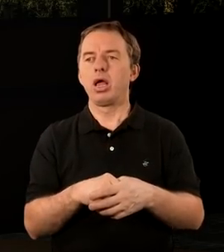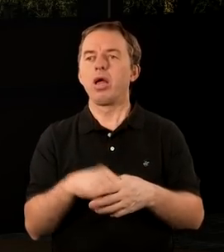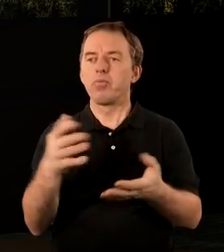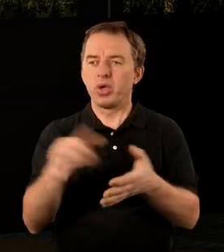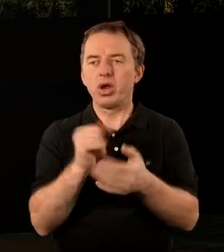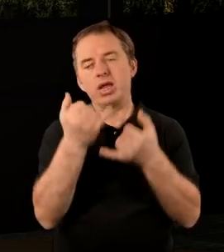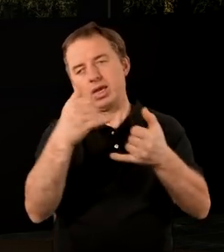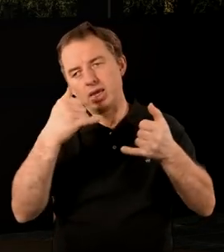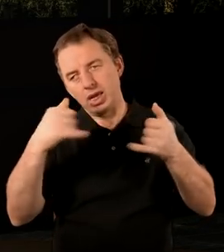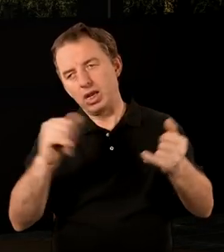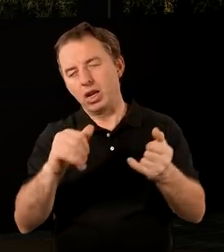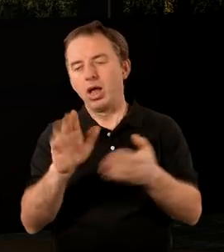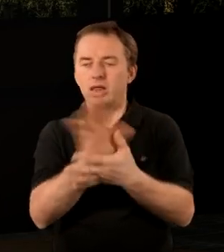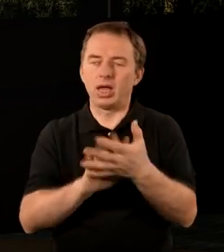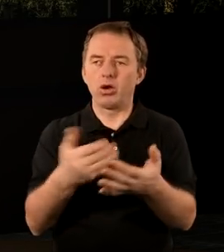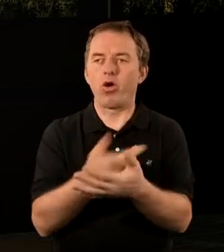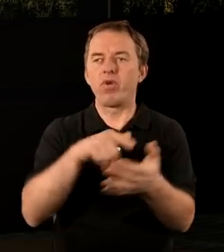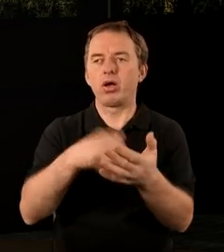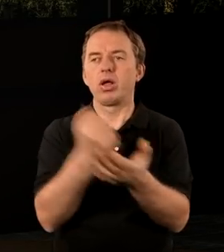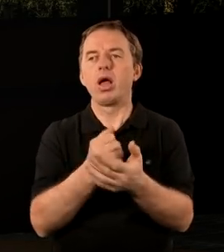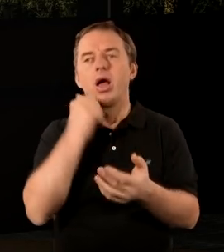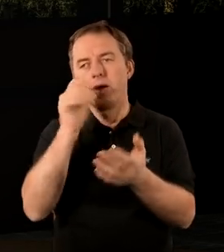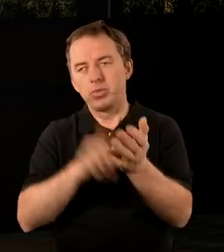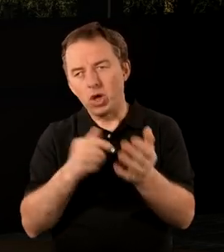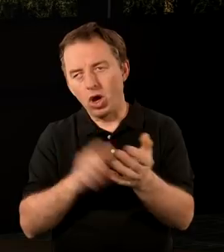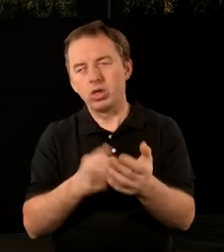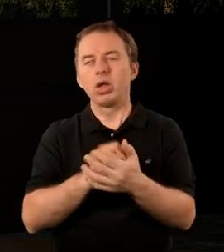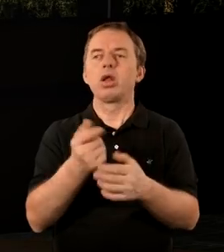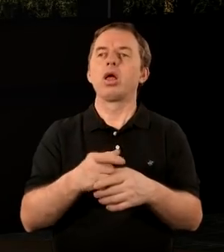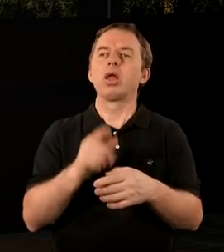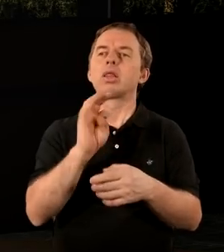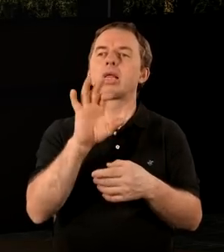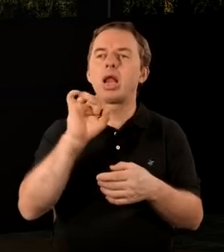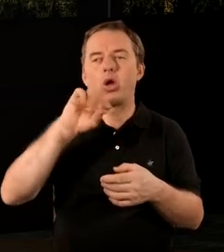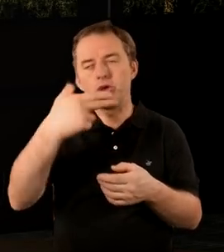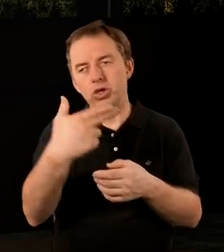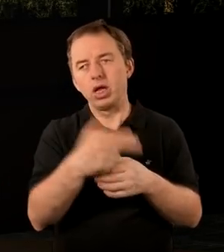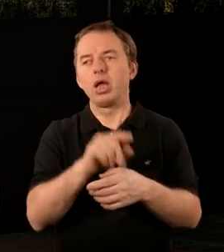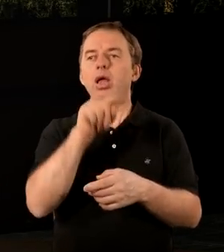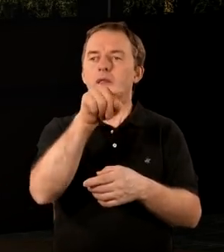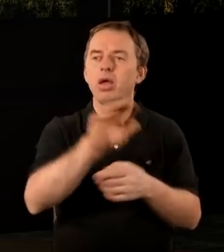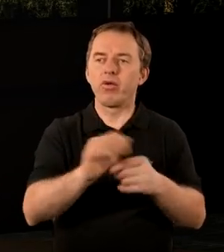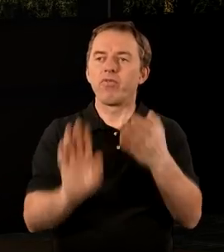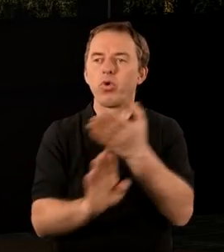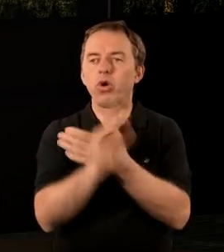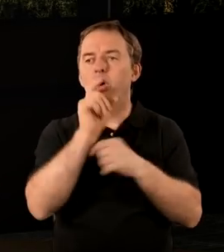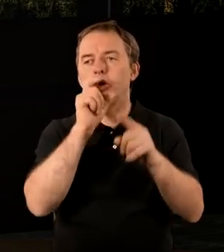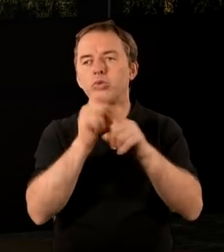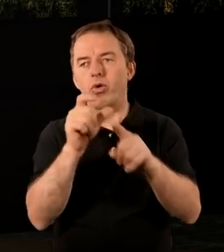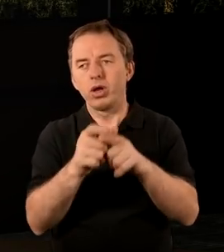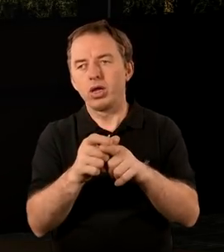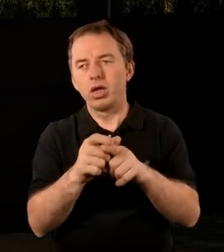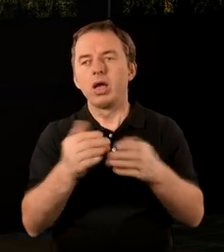Biorąc też pod uwagę inne teksty Nowego Testamentu, np. lista postoła Piotra, czy list Paweł do Tesaloniczan, tam też występuje